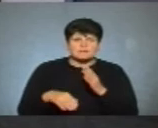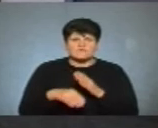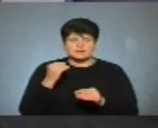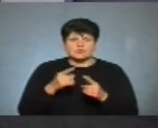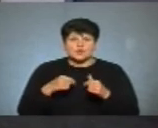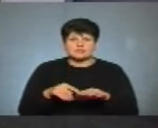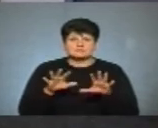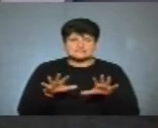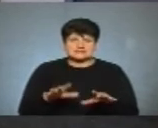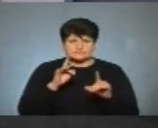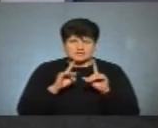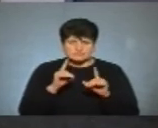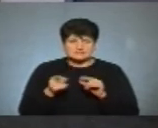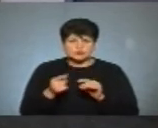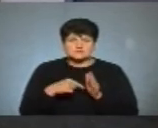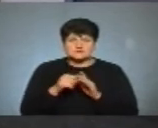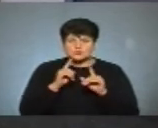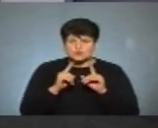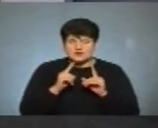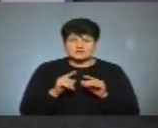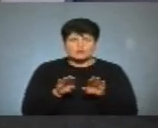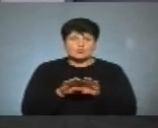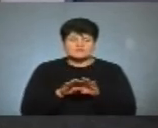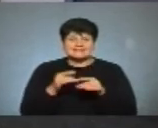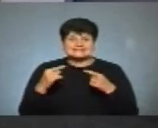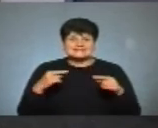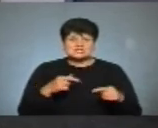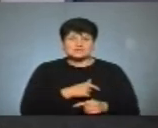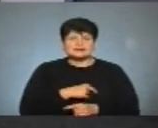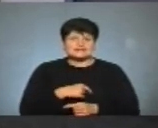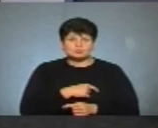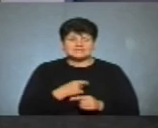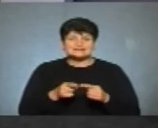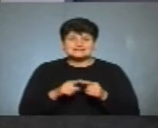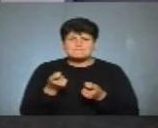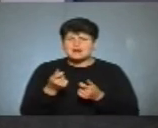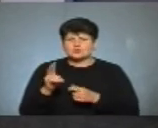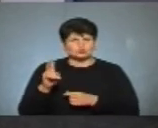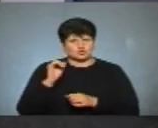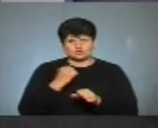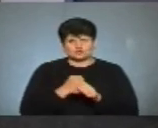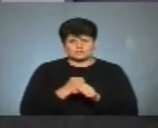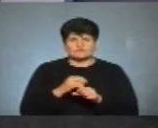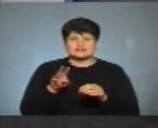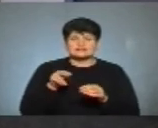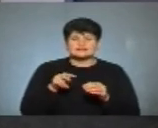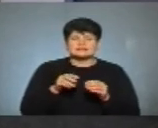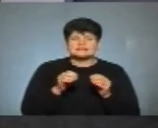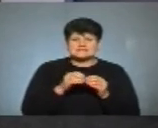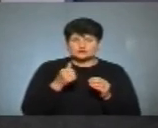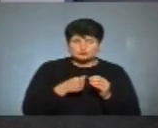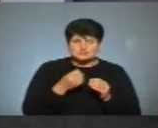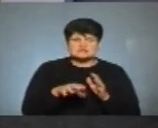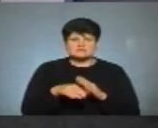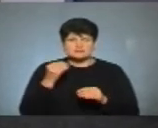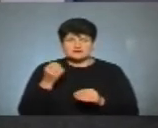Тернопільську міську раду. В порівнянні з іншими депутатами це мало хто зробив. Тобто, якщо в 10-му році обралися депутати, в